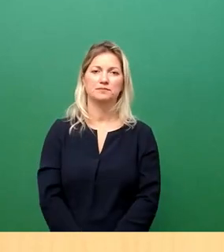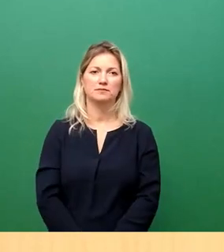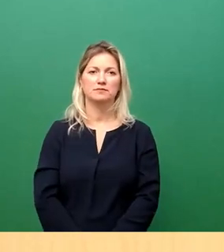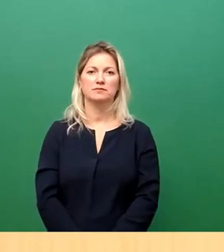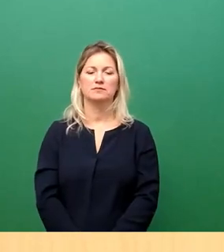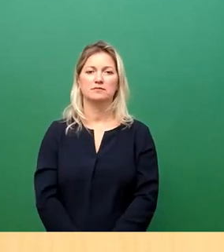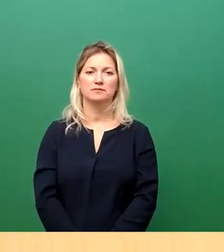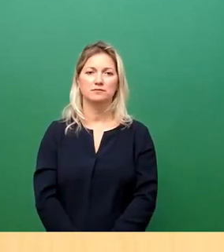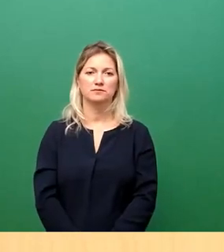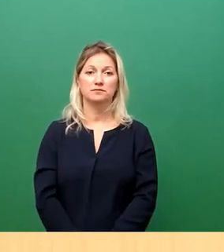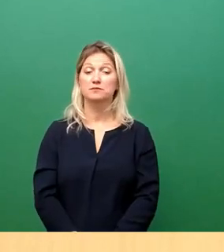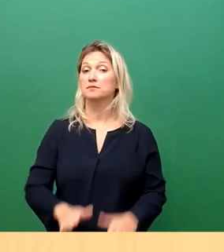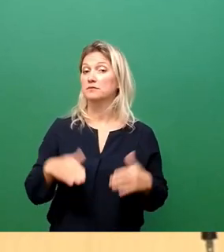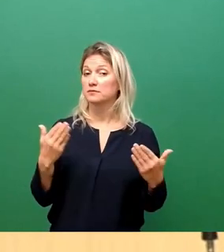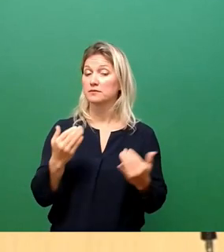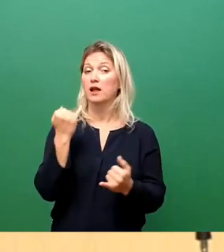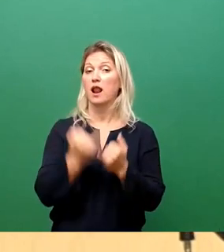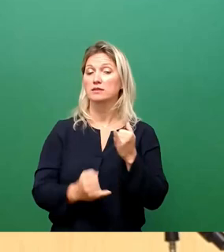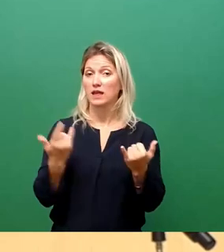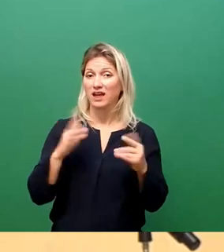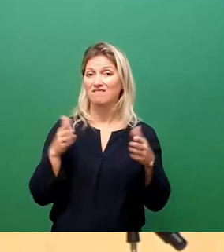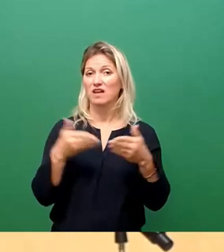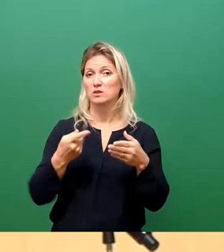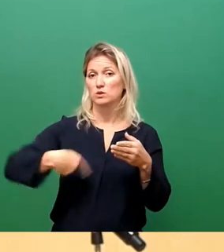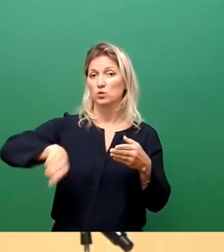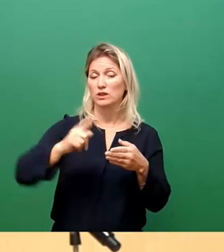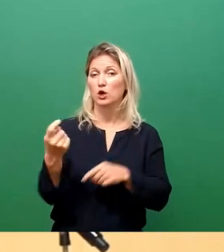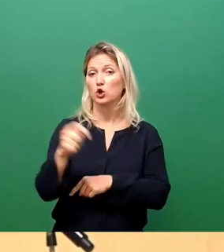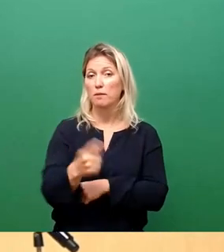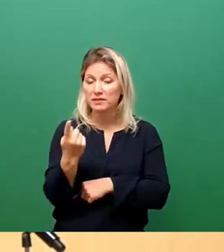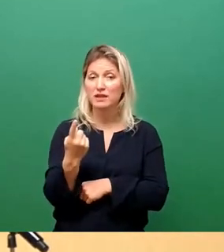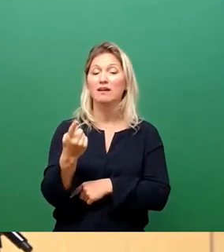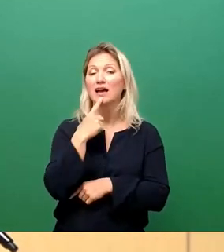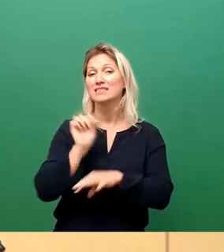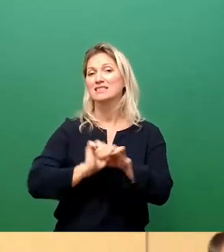So, und zum Abschluss der Fraktionsrunde für die Dissidenten, Herr Schmelig.